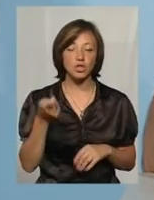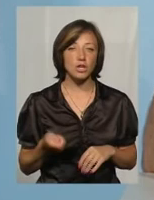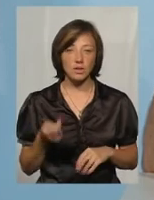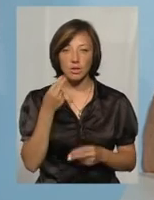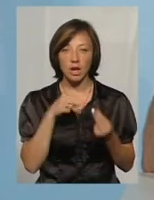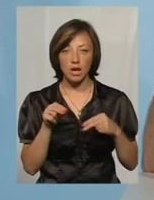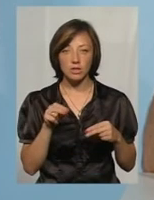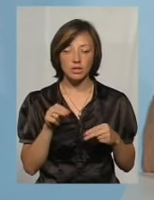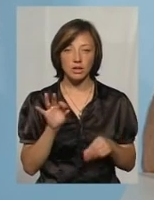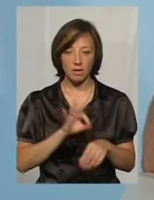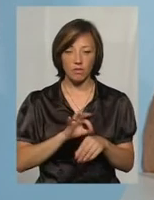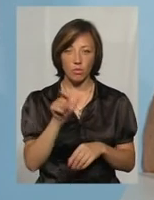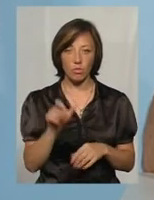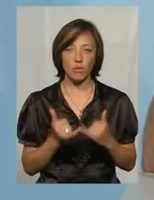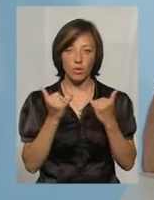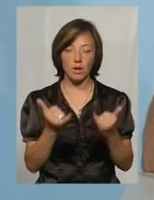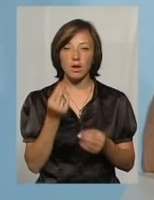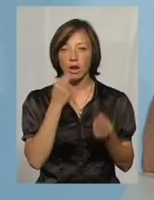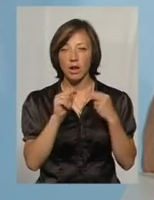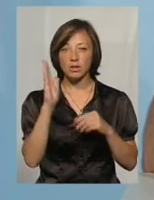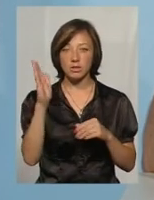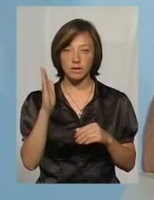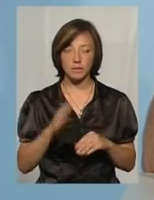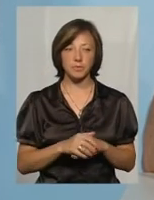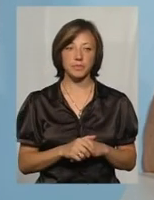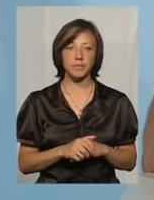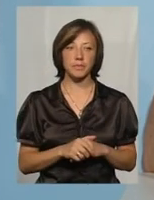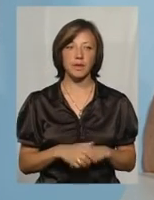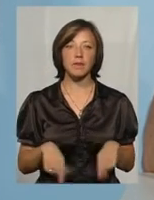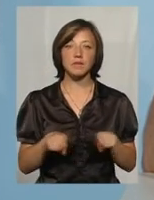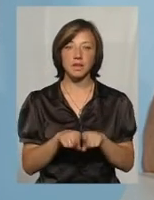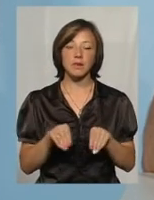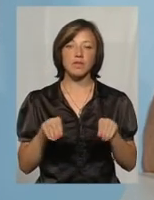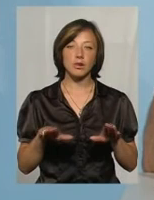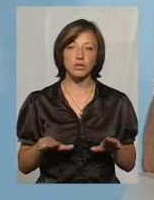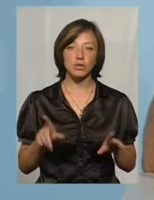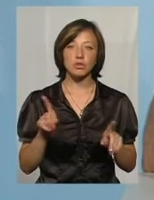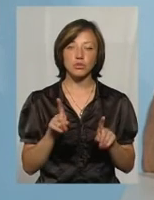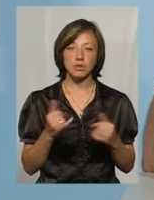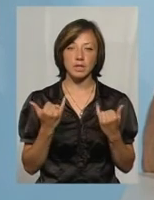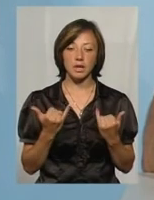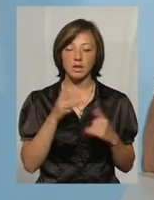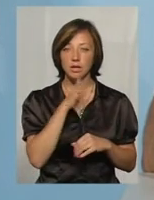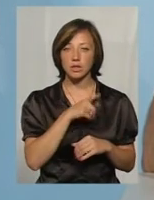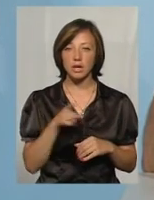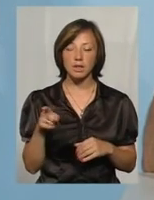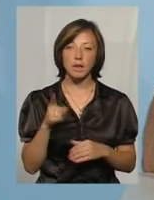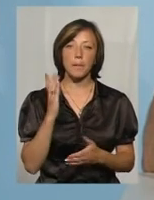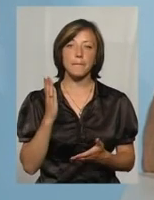введення таких хворих. І більше перспективно, тим більше для молодих пацієнтів. Все-таки вирішили, що даний час мають